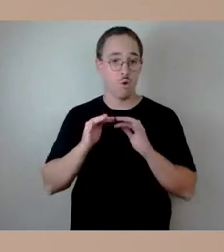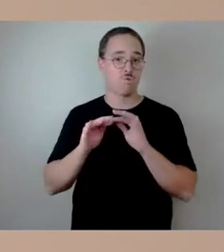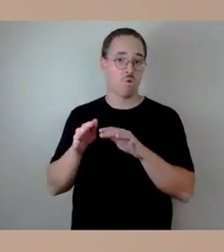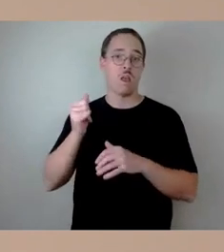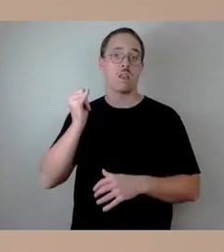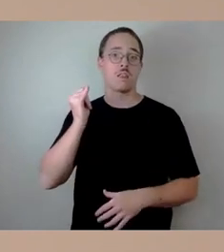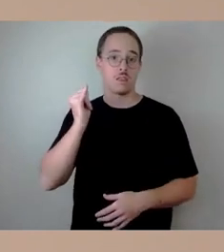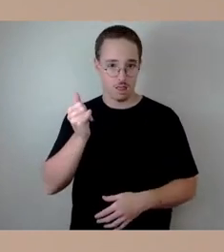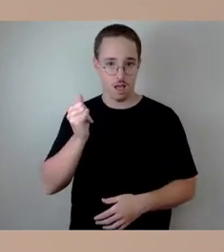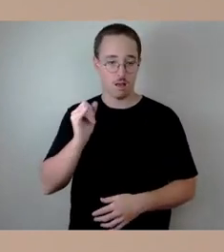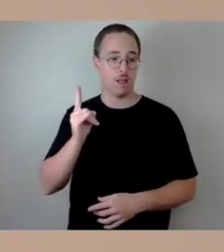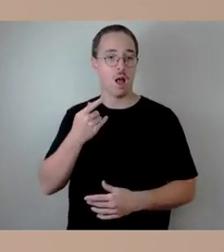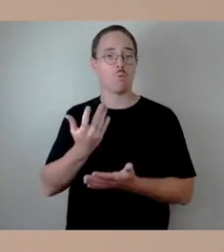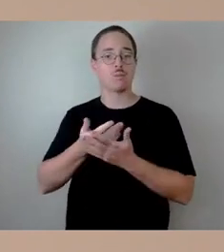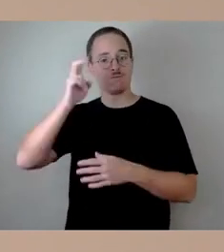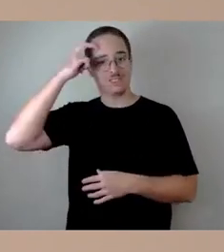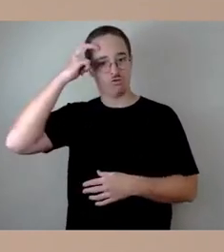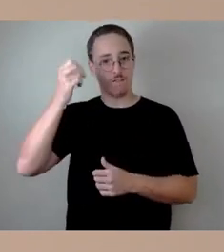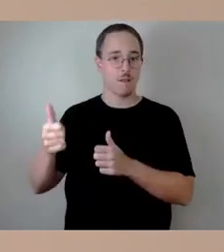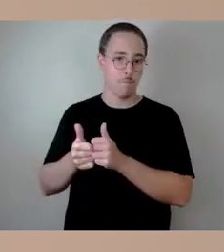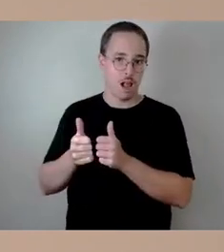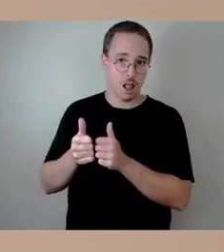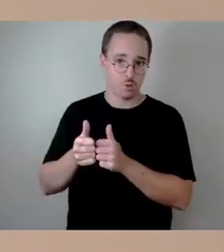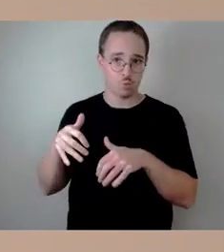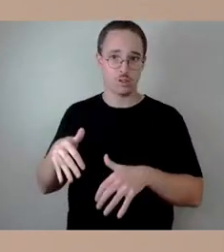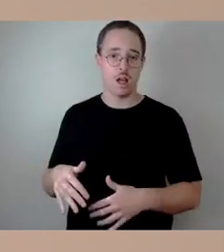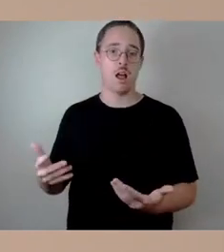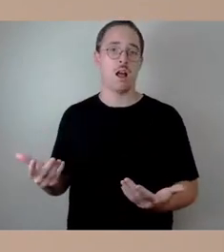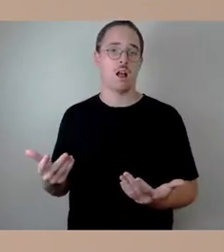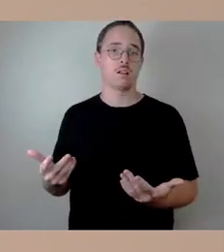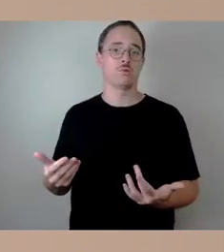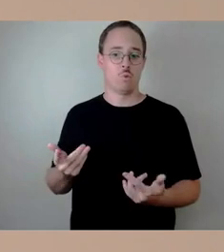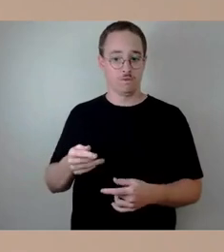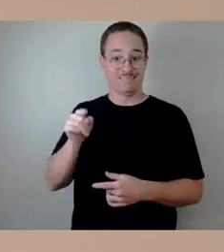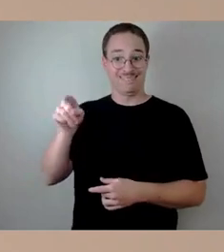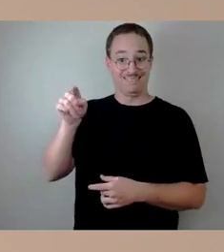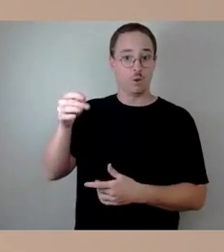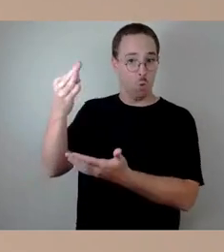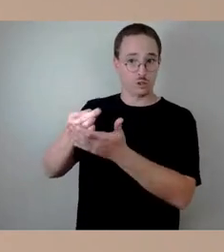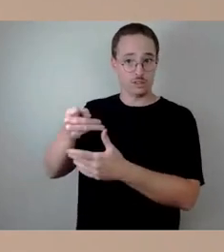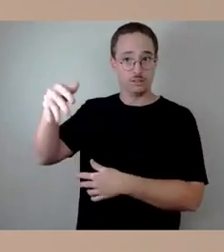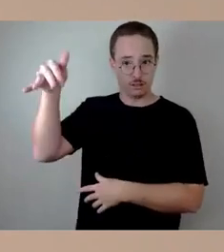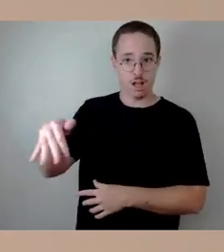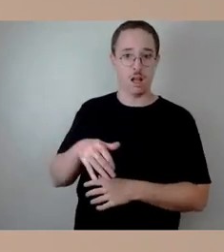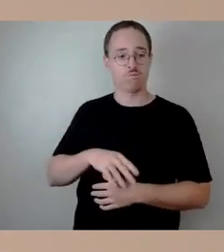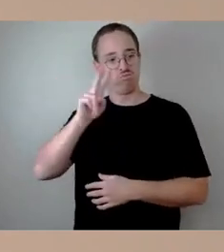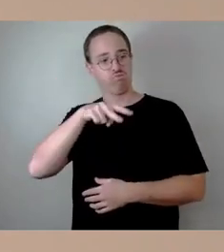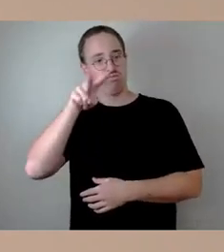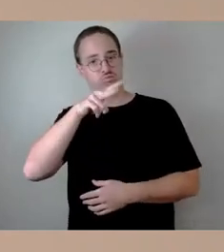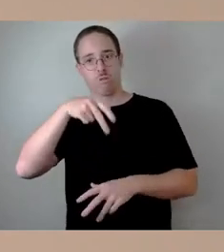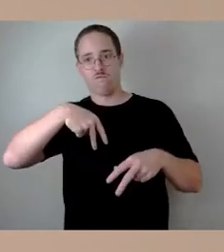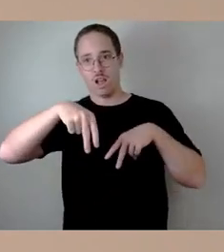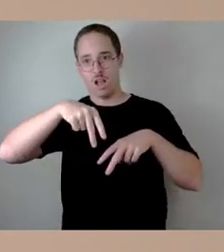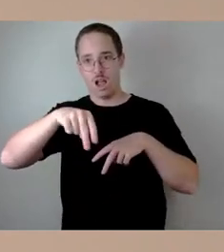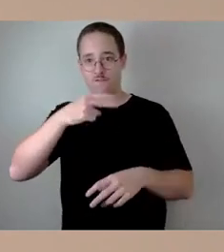wissenschaftliche Begleitung geben, auch mit Verkehrsschauern, also Präsenz sozusagen vor Ort und Verkehrsbeobachtung. Zum jetzigen Zeitpunkt